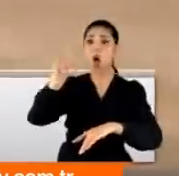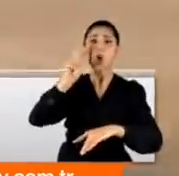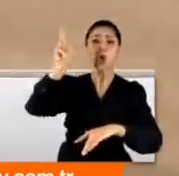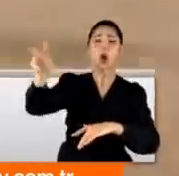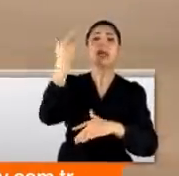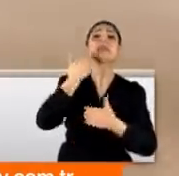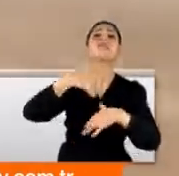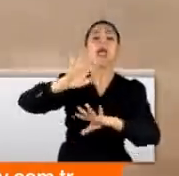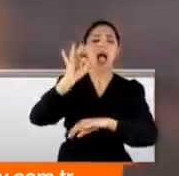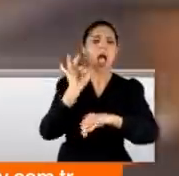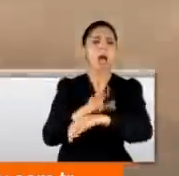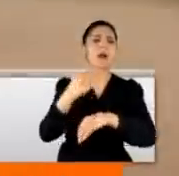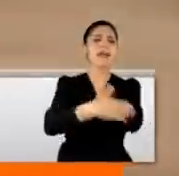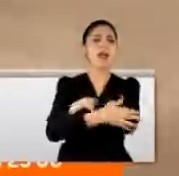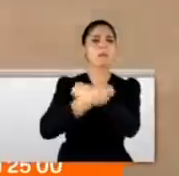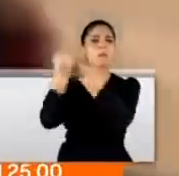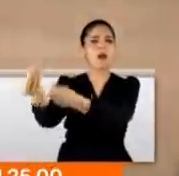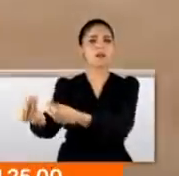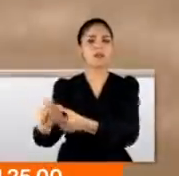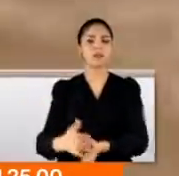izlemek yerine hemen harekete geçti.